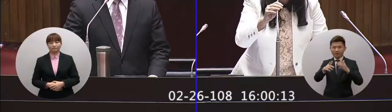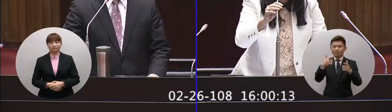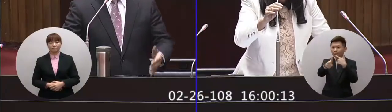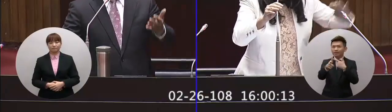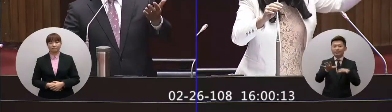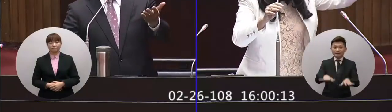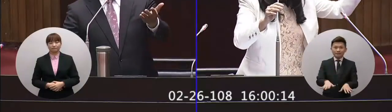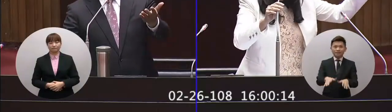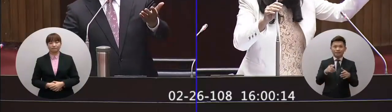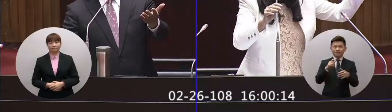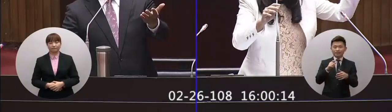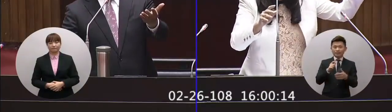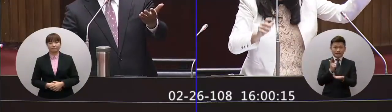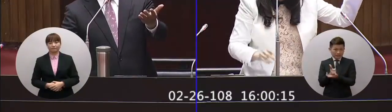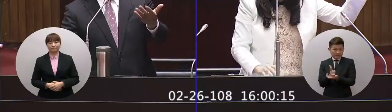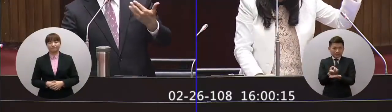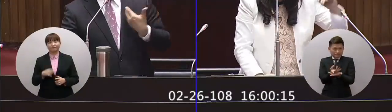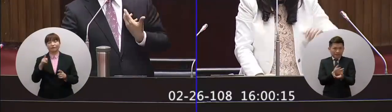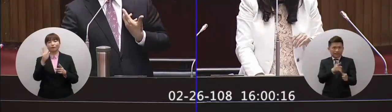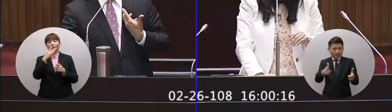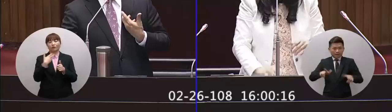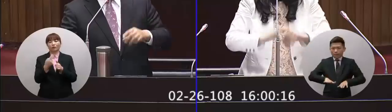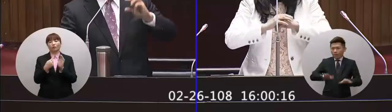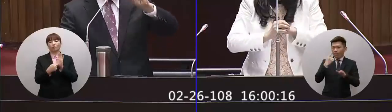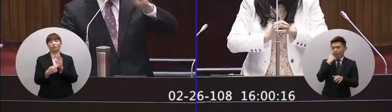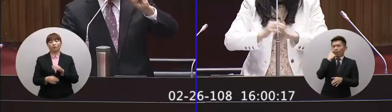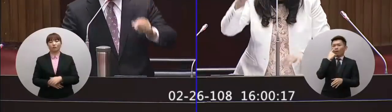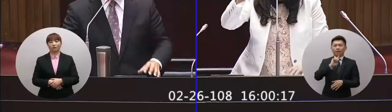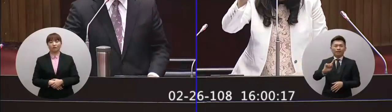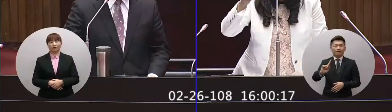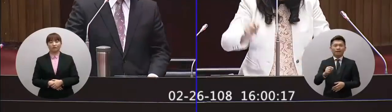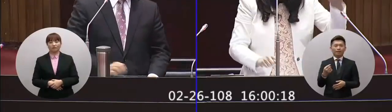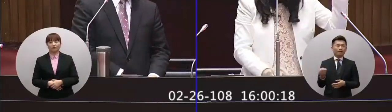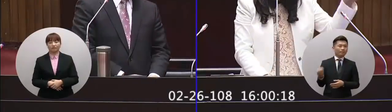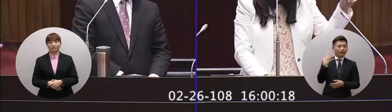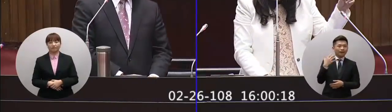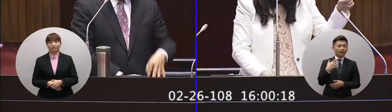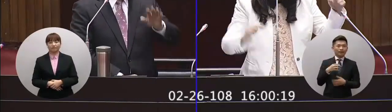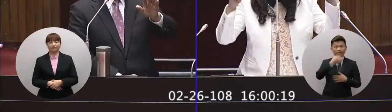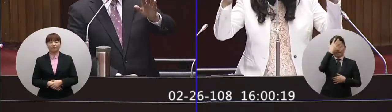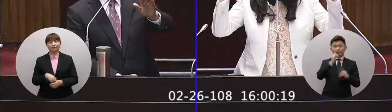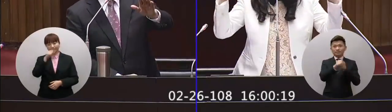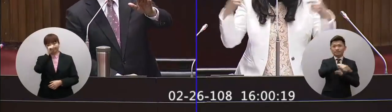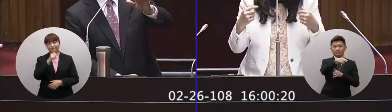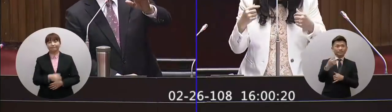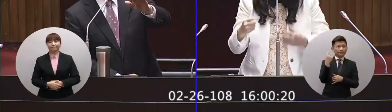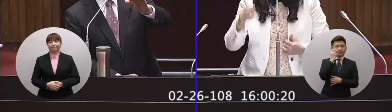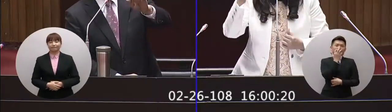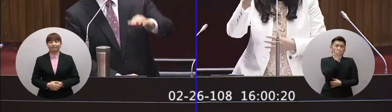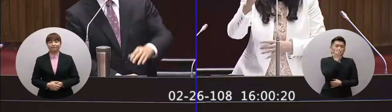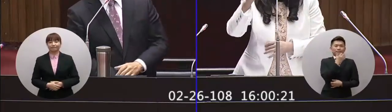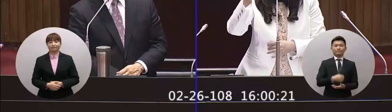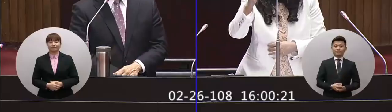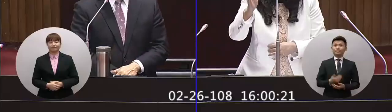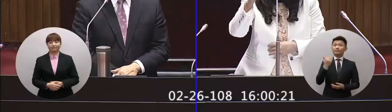的打仗的武器這個五代進步到什麼程度所以我們聽到那句話只會讓很多年輕人覺得很好笑